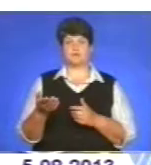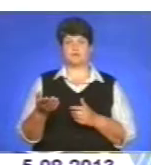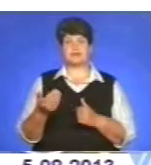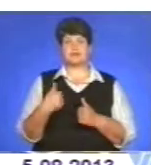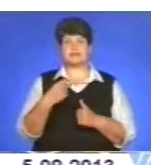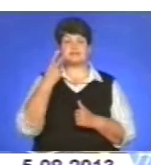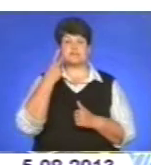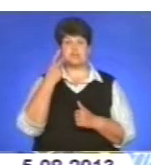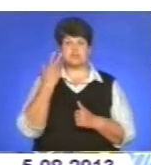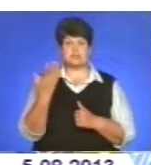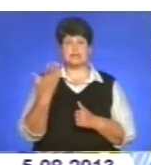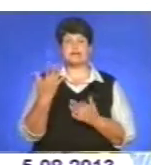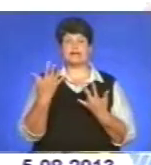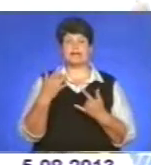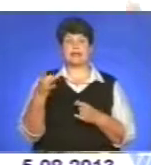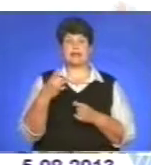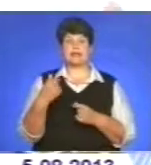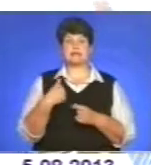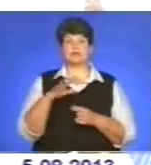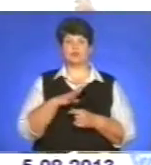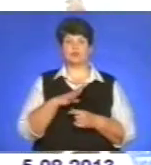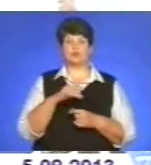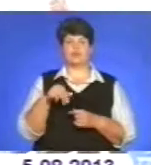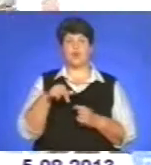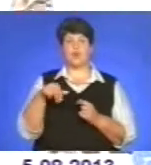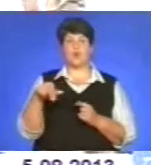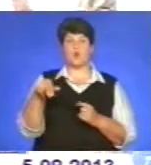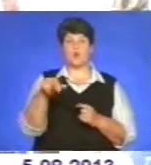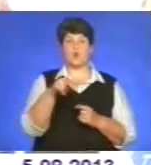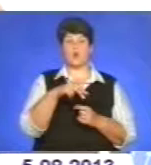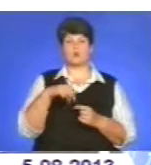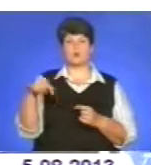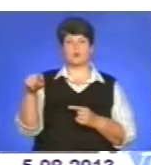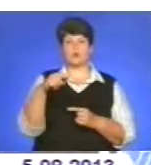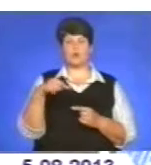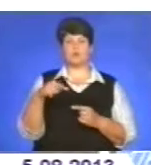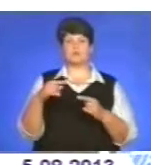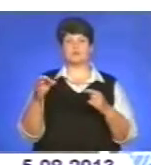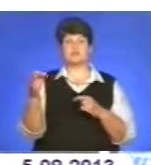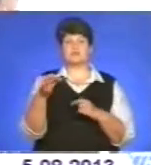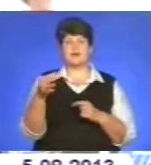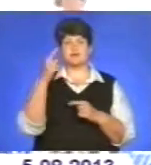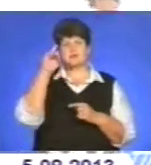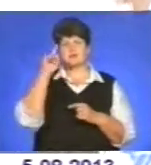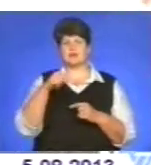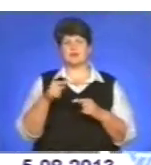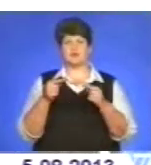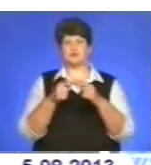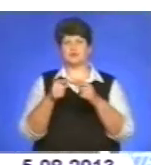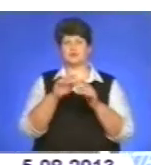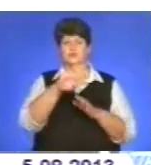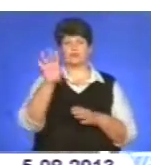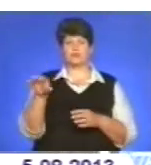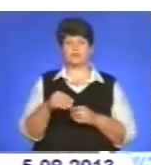І я завжди, скільки разів я вже тут був, я тут обходив цілий став, маю кожну глибинку, знаю кожний зацелив.